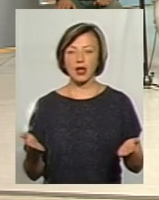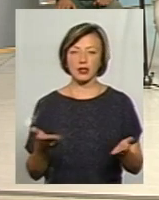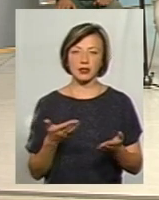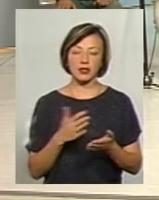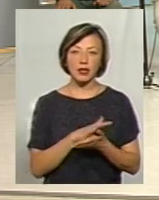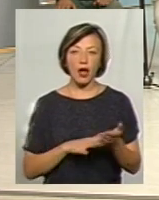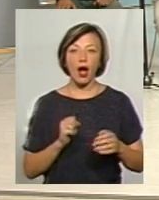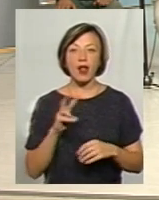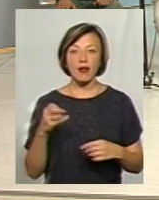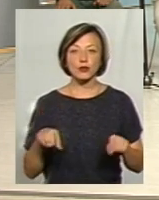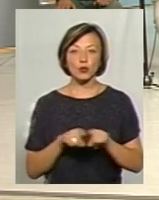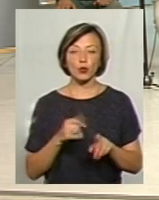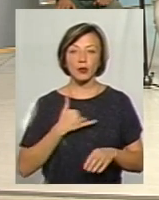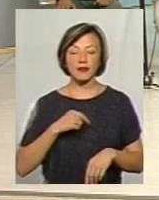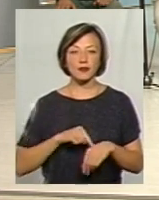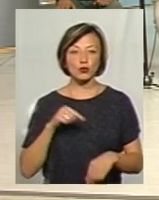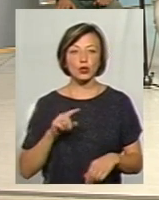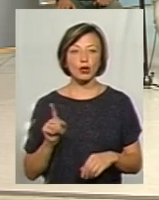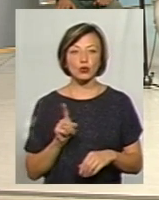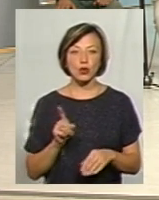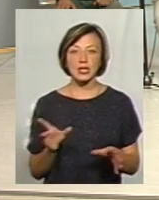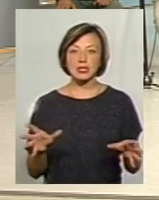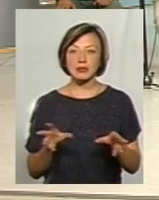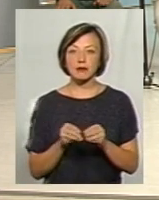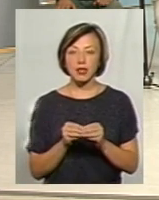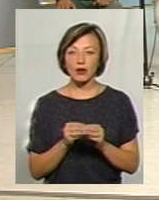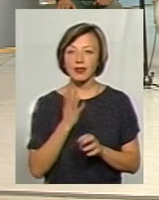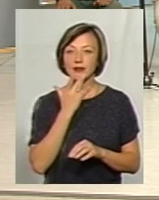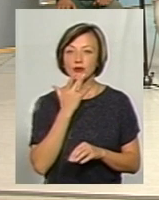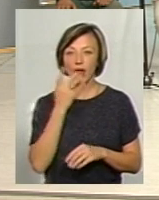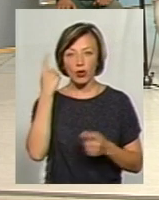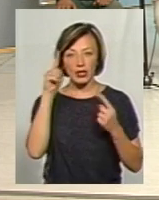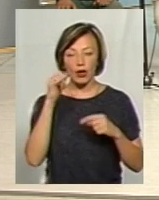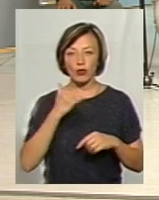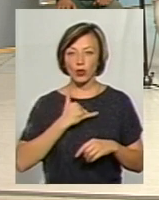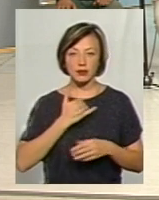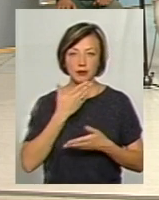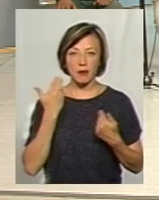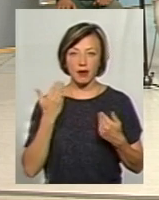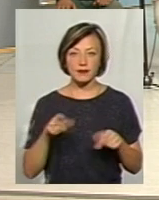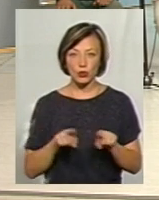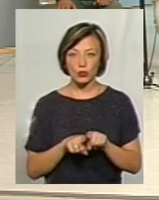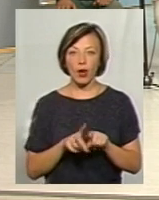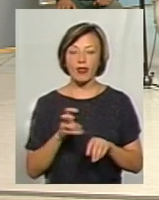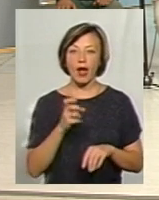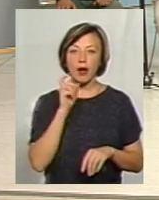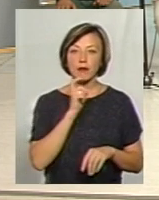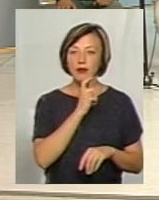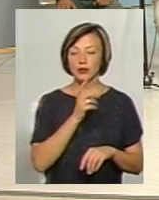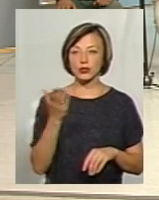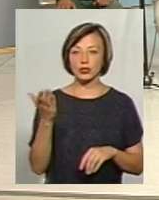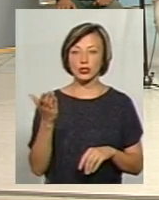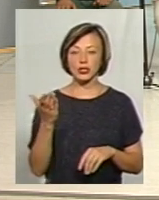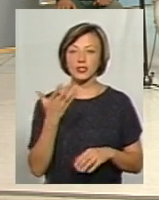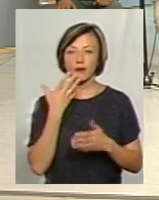так далі. Але все одно в мене таке відчуття, що спільної національної ідеї в Україні в нас немає. Все одно на півночі в Миколаїві